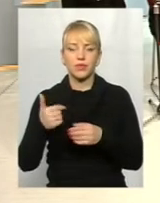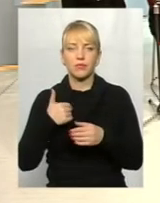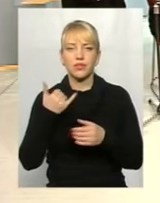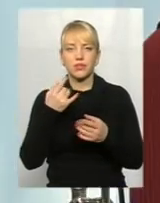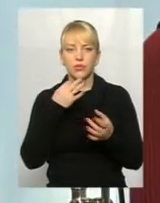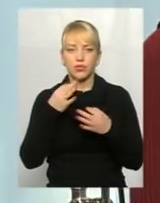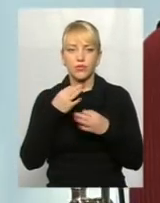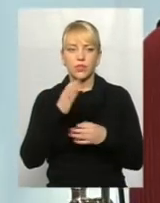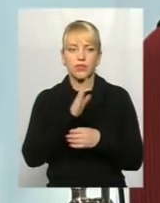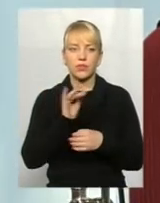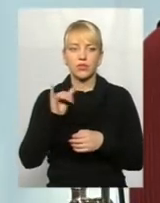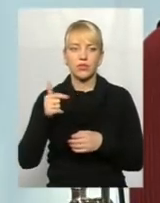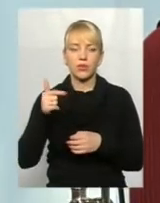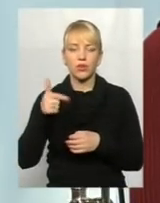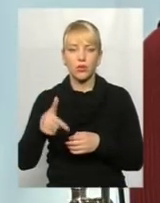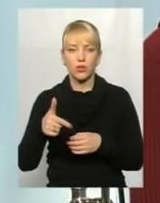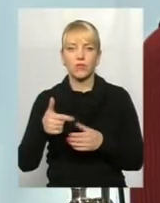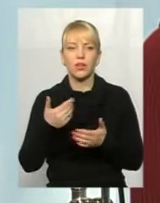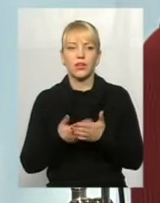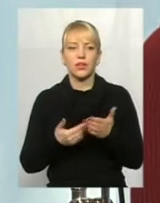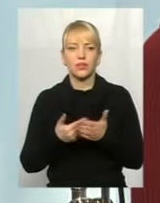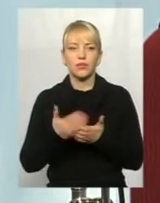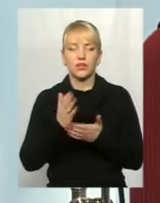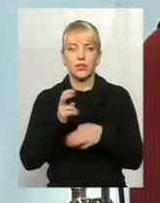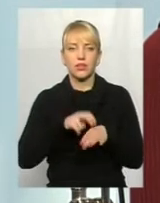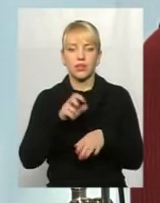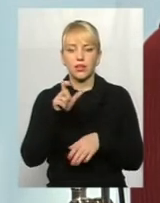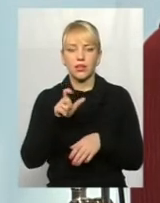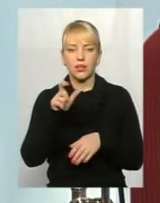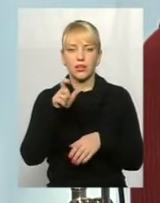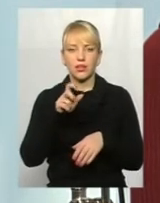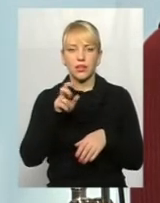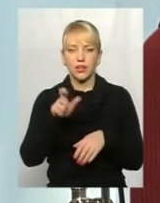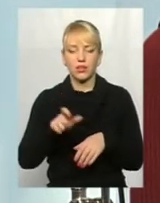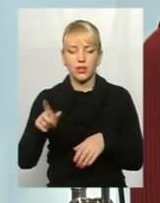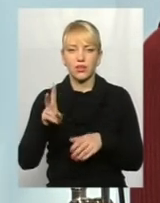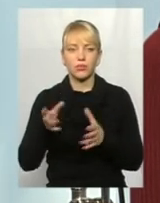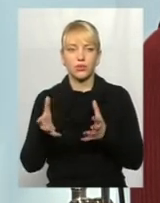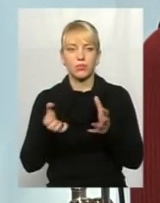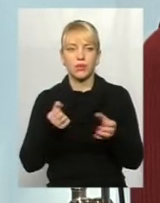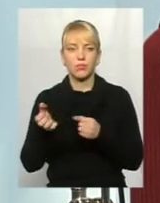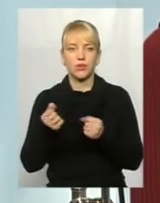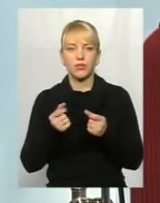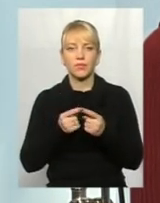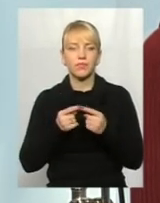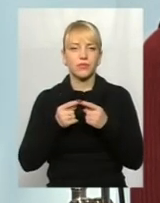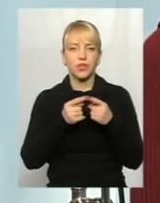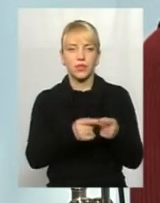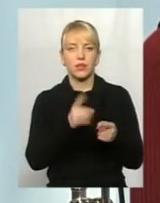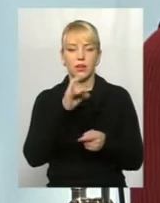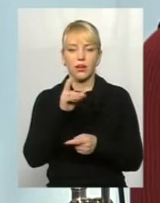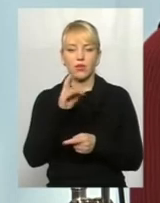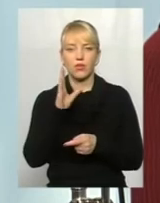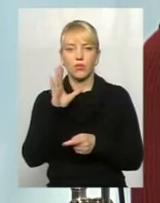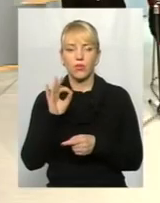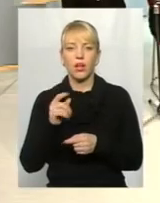Валентиной Григорівною, що є лікарі, які приймають зараз в віддаленому мікрорайоні Раково, але